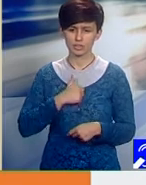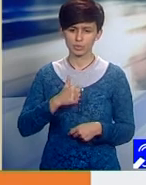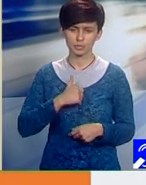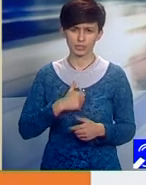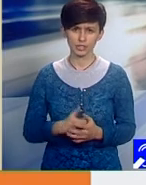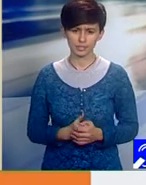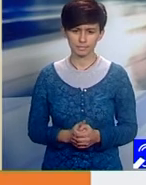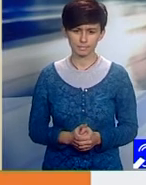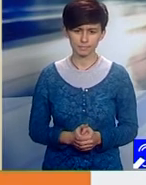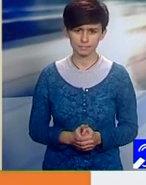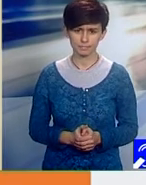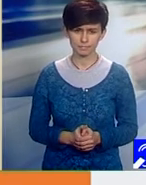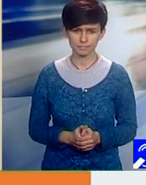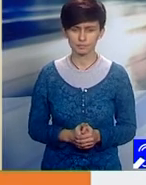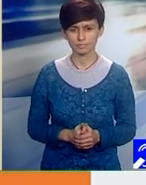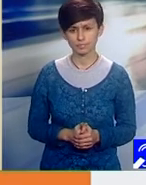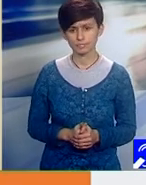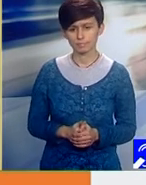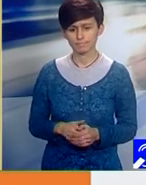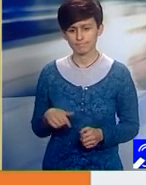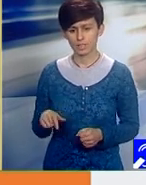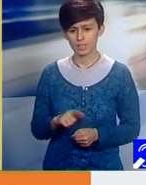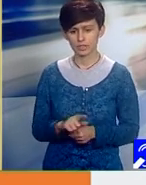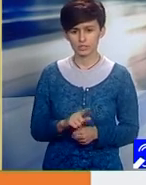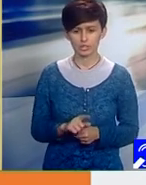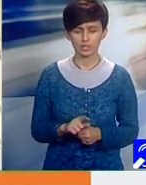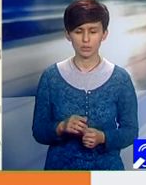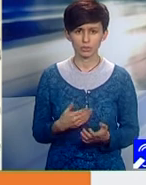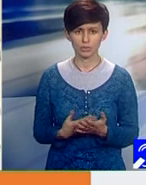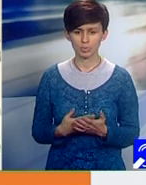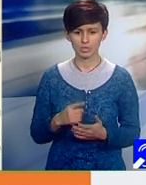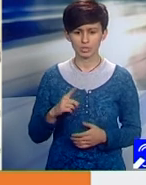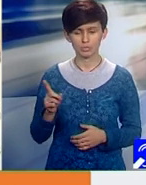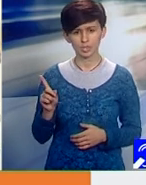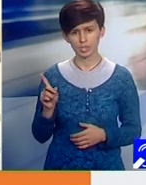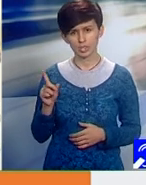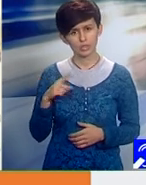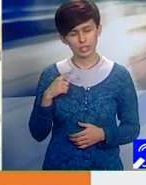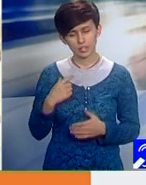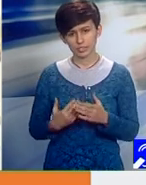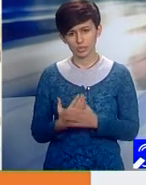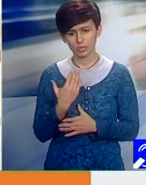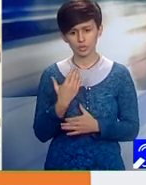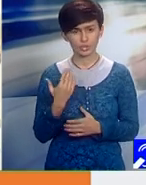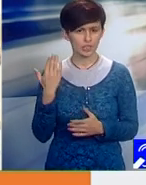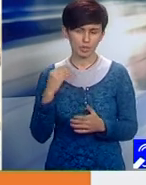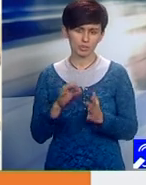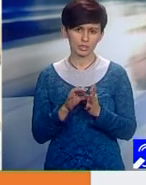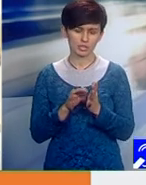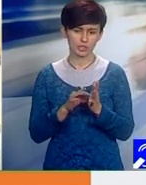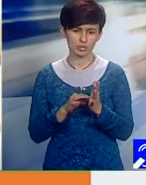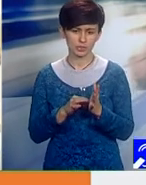pentru mine nu e nicio nouătate. era dintotdeauna a condiții, un